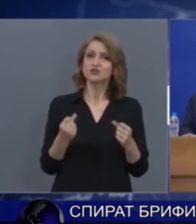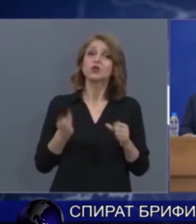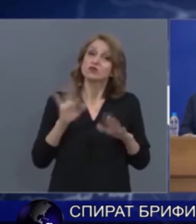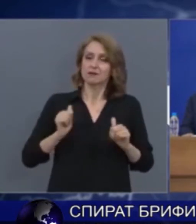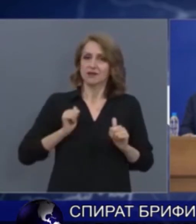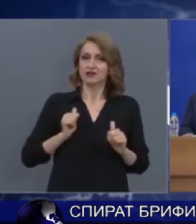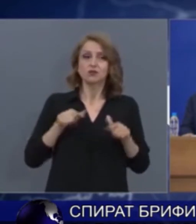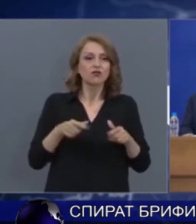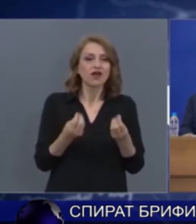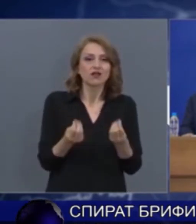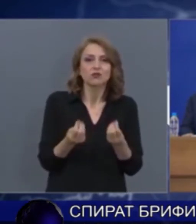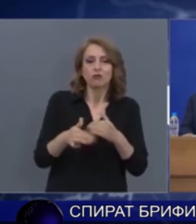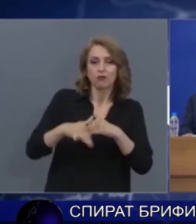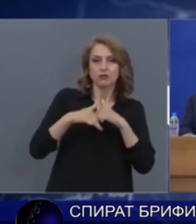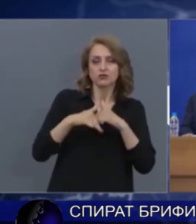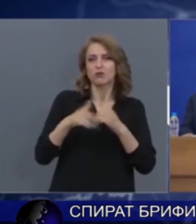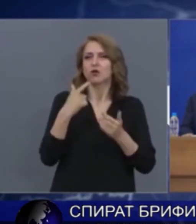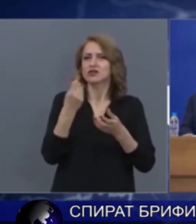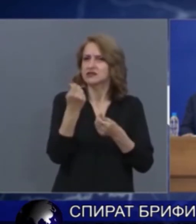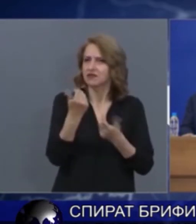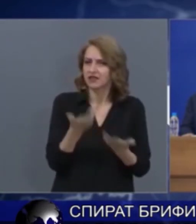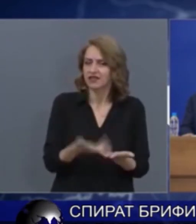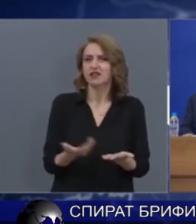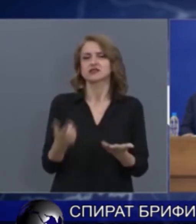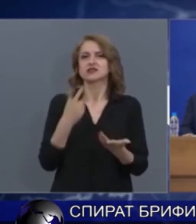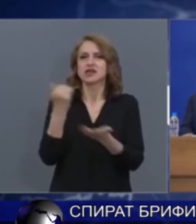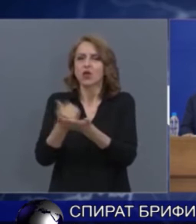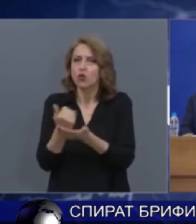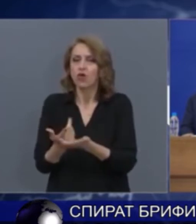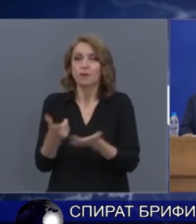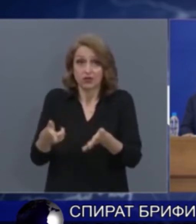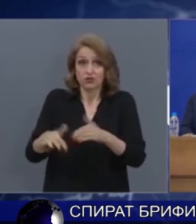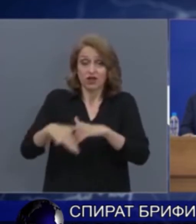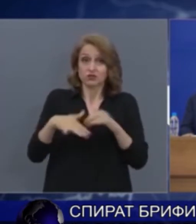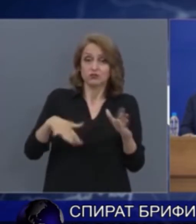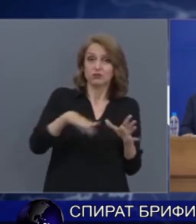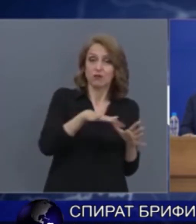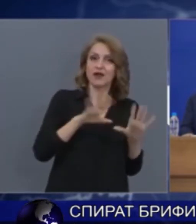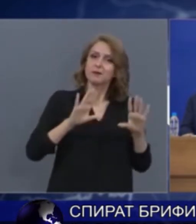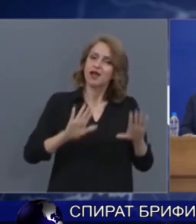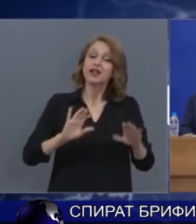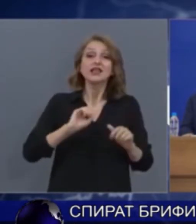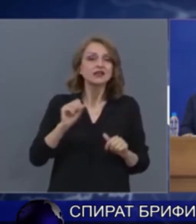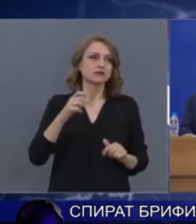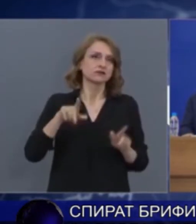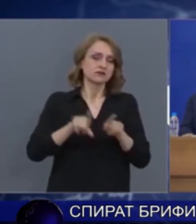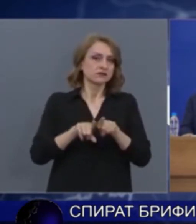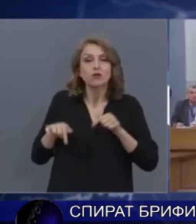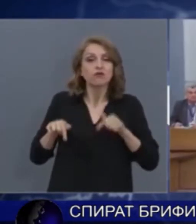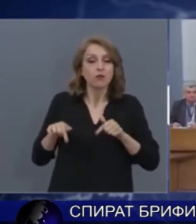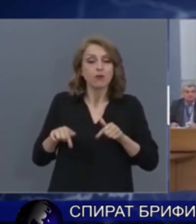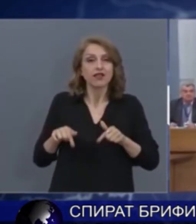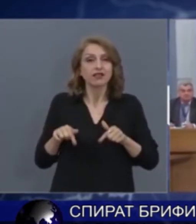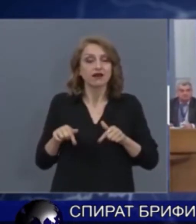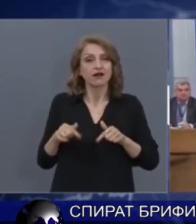всички сектори, а и за психичното здраве на хора.